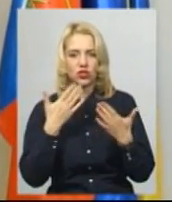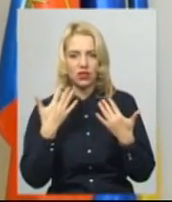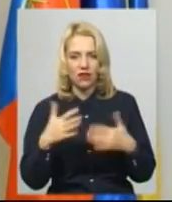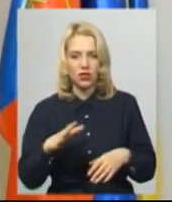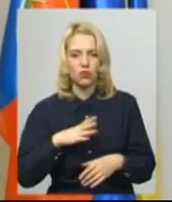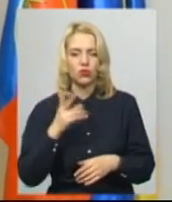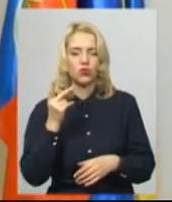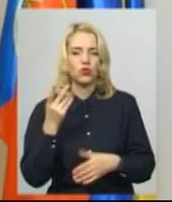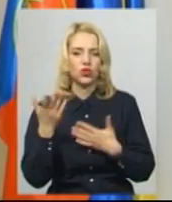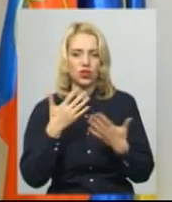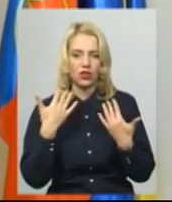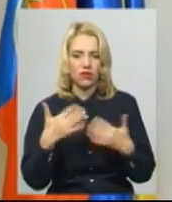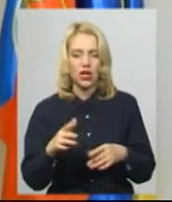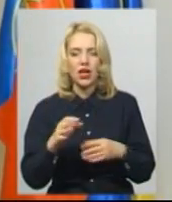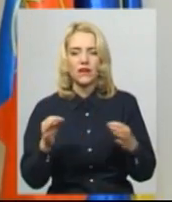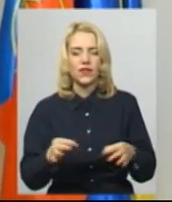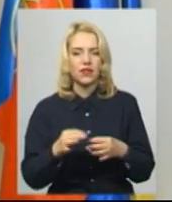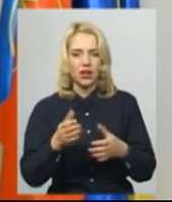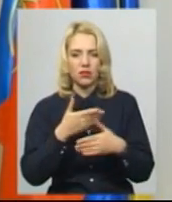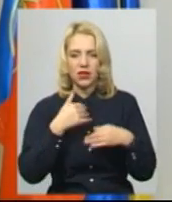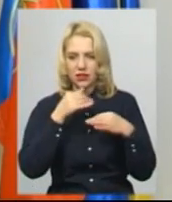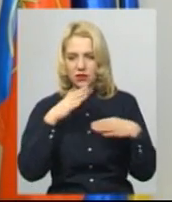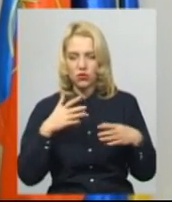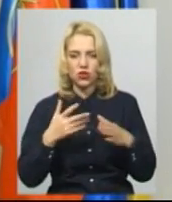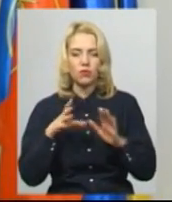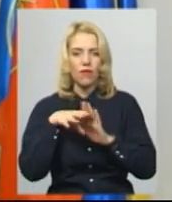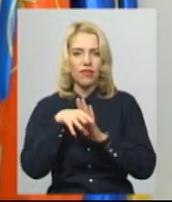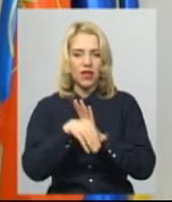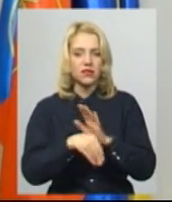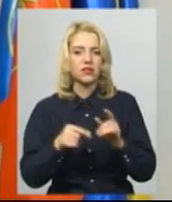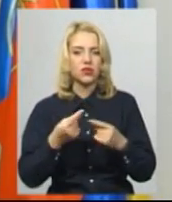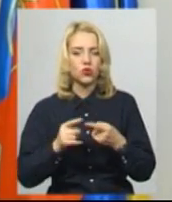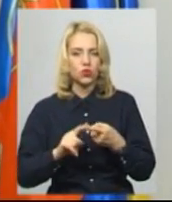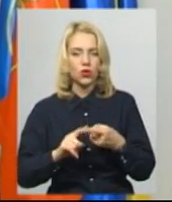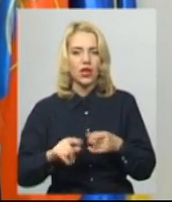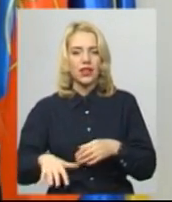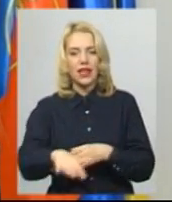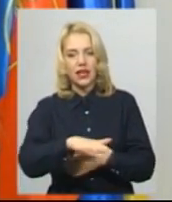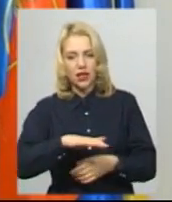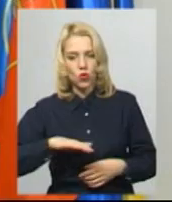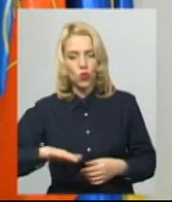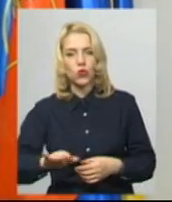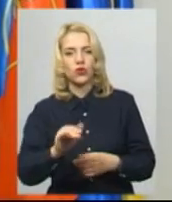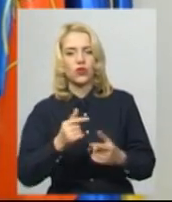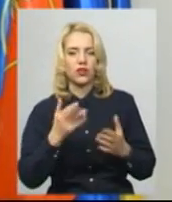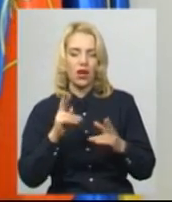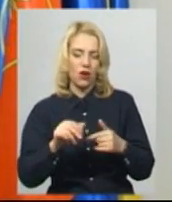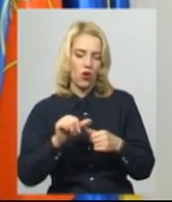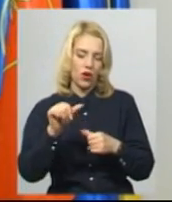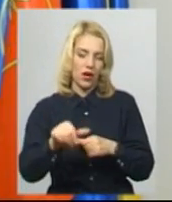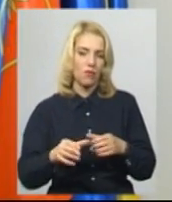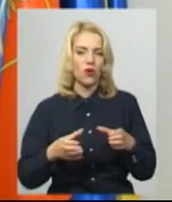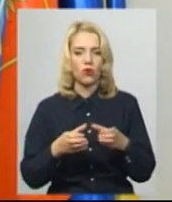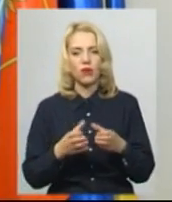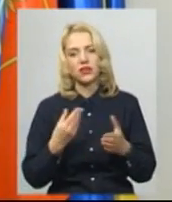у нас друге читання. Тобто, ніяким чином ми вже не зможемо внести цю територію як окрема громада